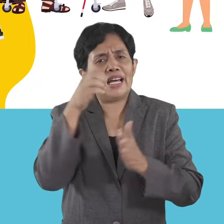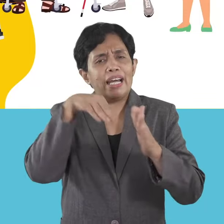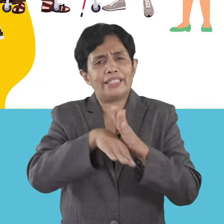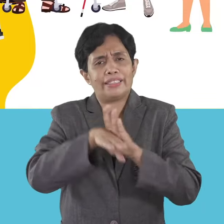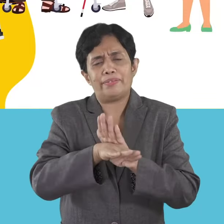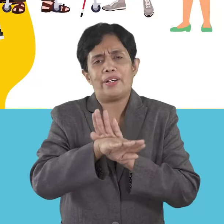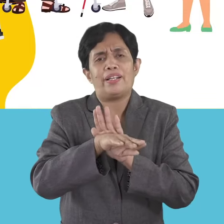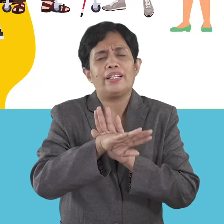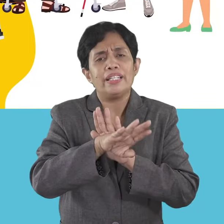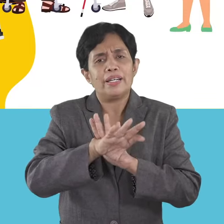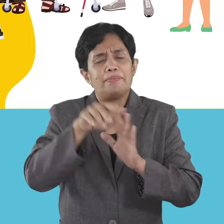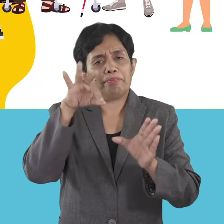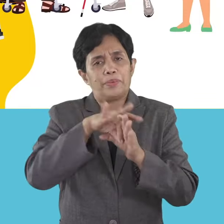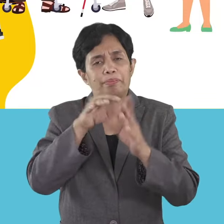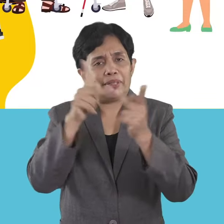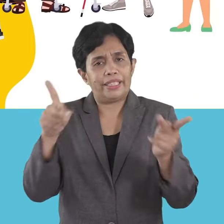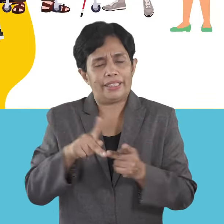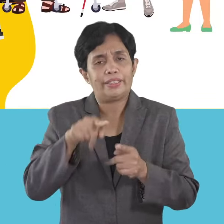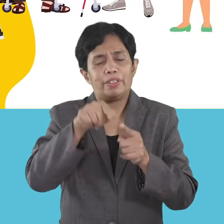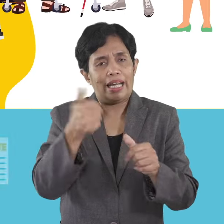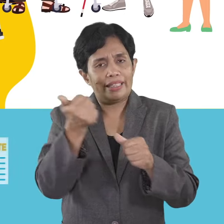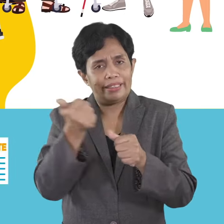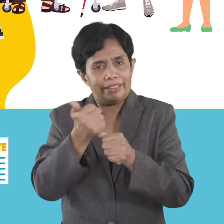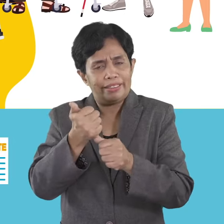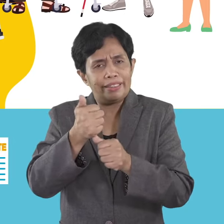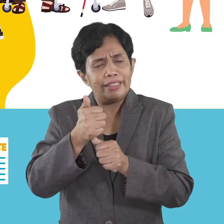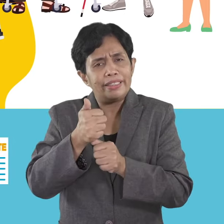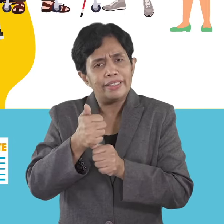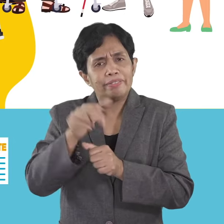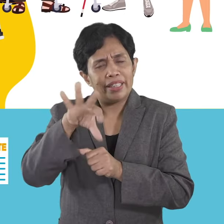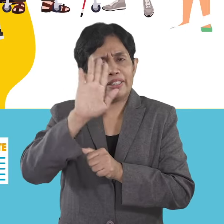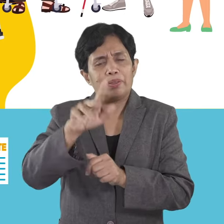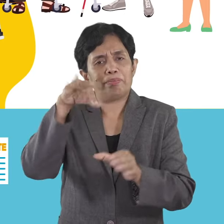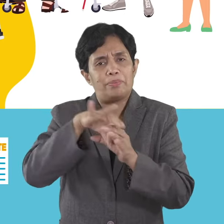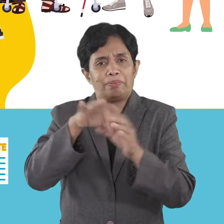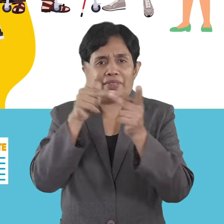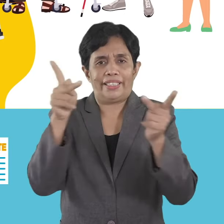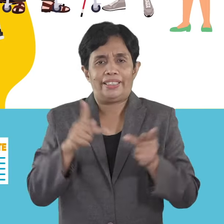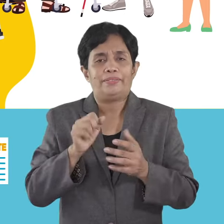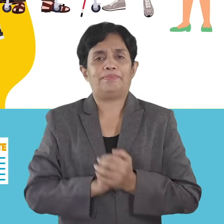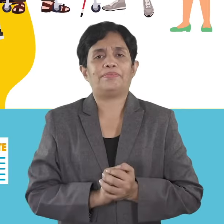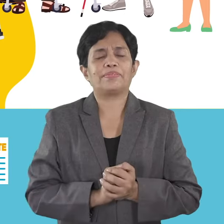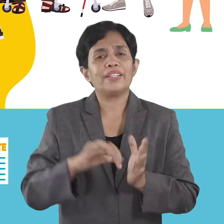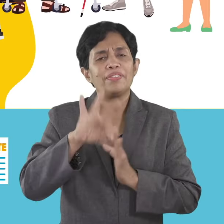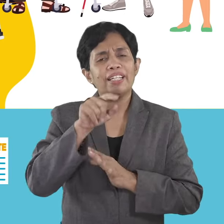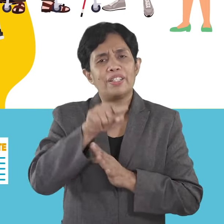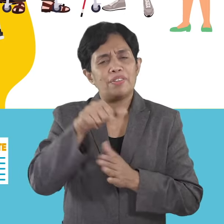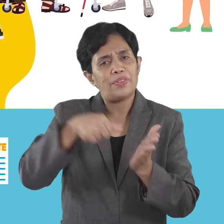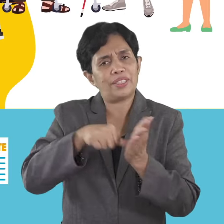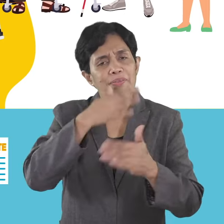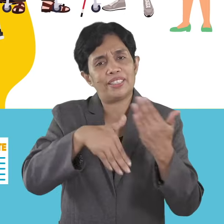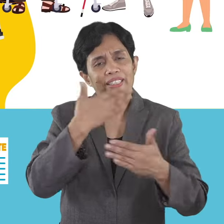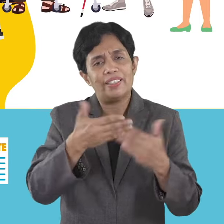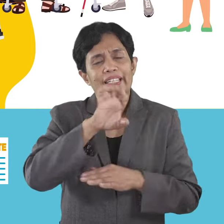Polling Place o EAPP, dayon tabangan ka sa pagpangita sa imong polling place. Aro'n may balaan